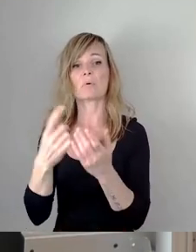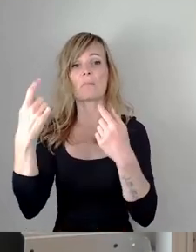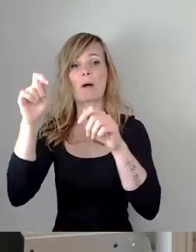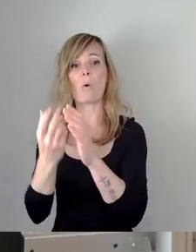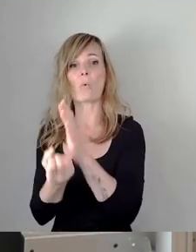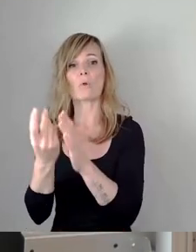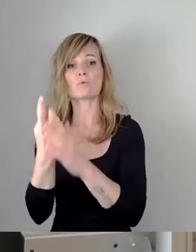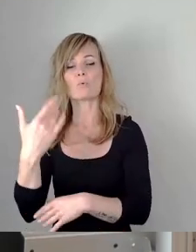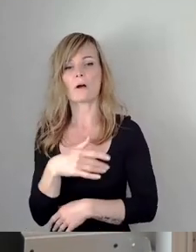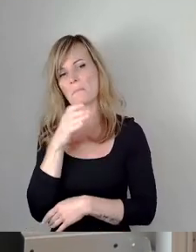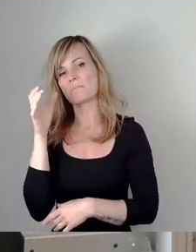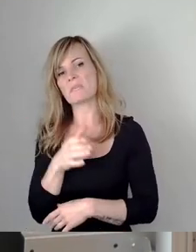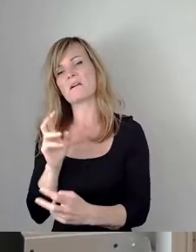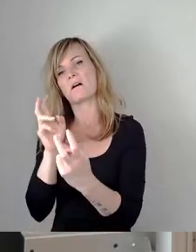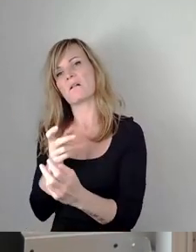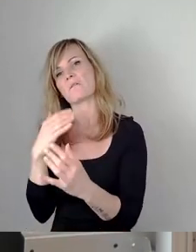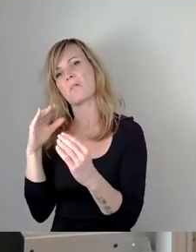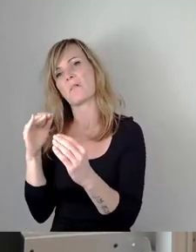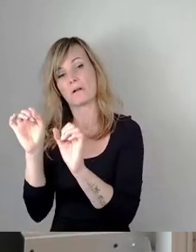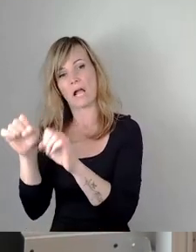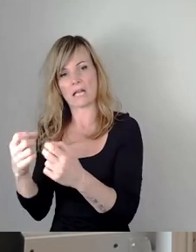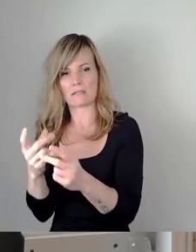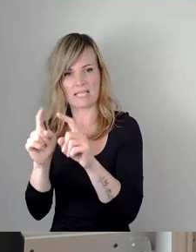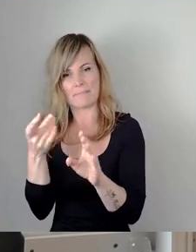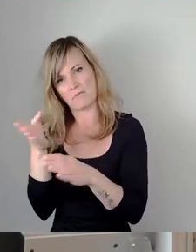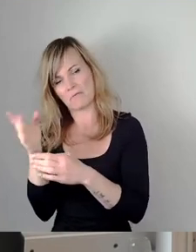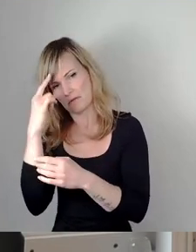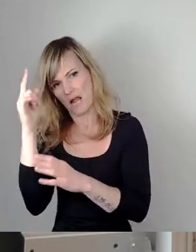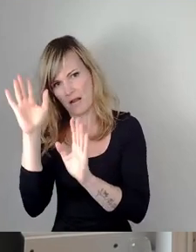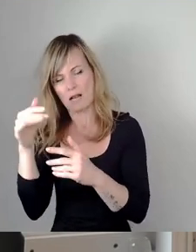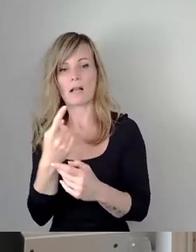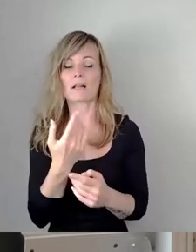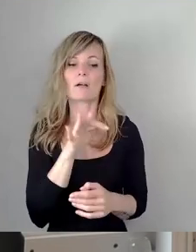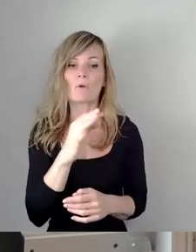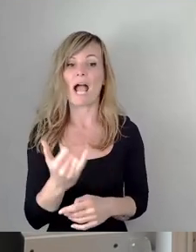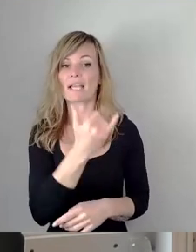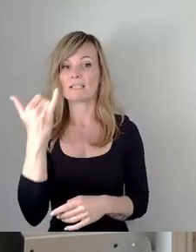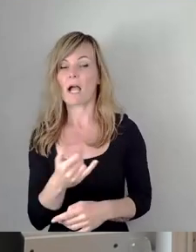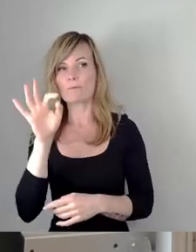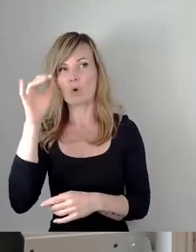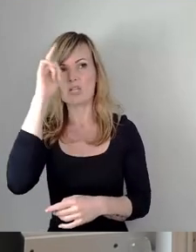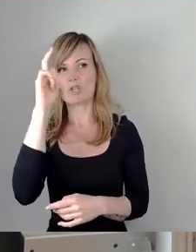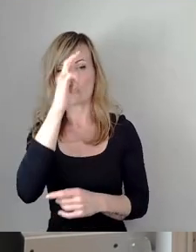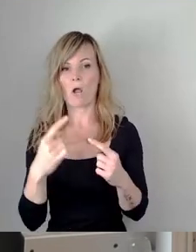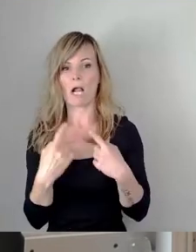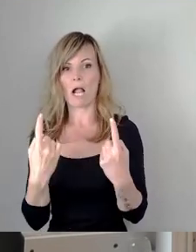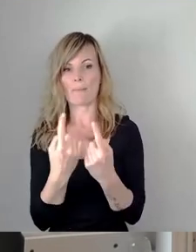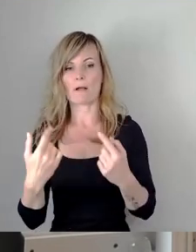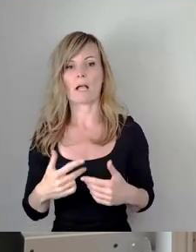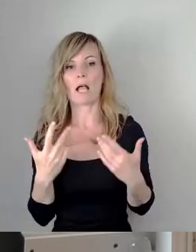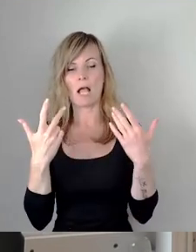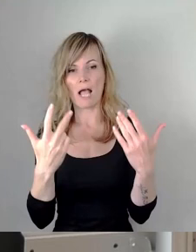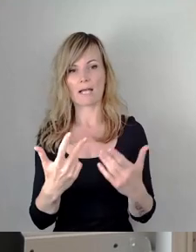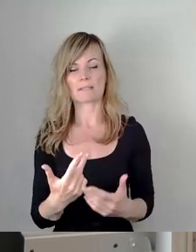unterhalten. Ich muss im Jahr irgendwie für die Ingenieurkammer acht weiter Qualifizierungspunkte bringen.